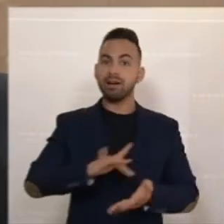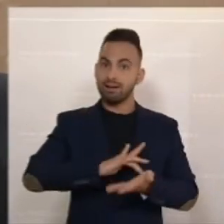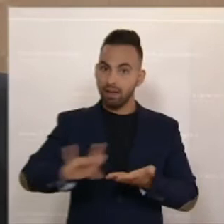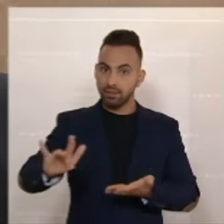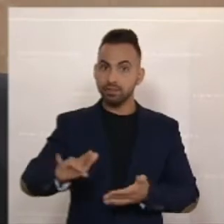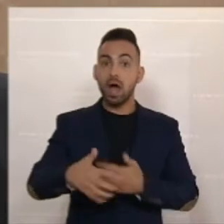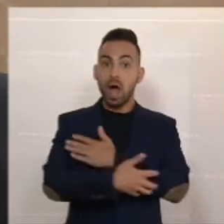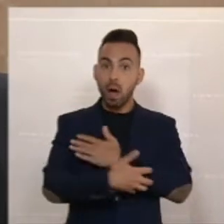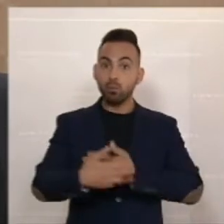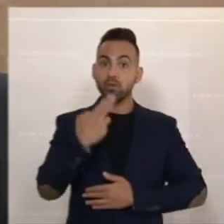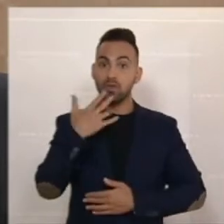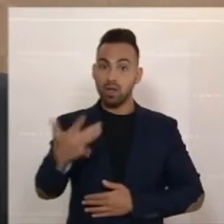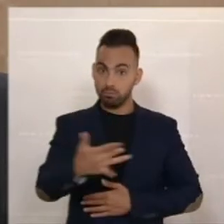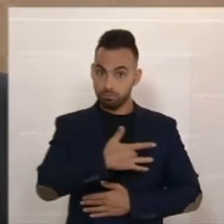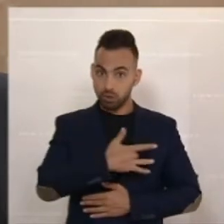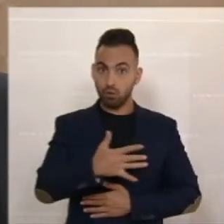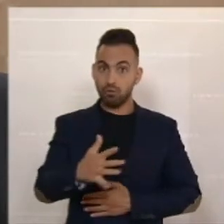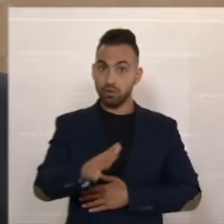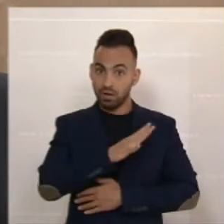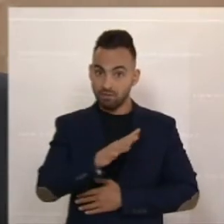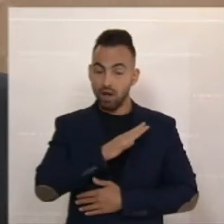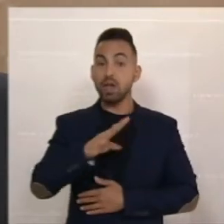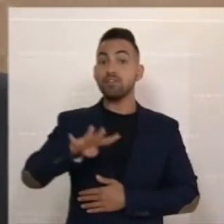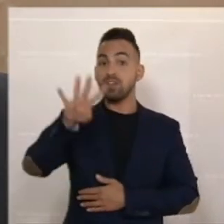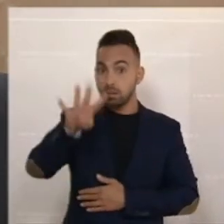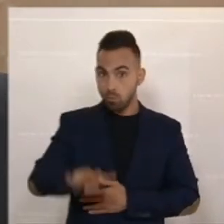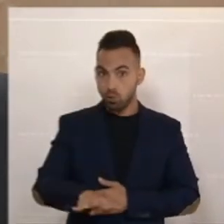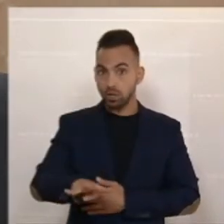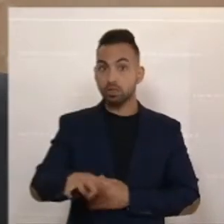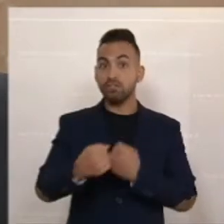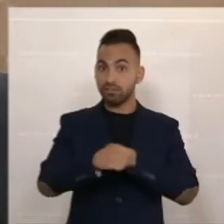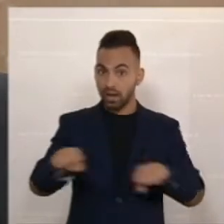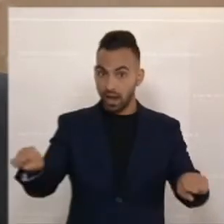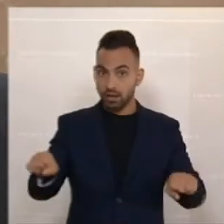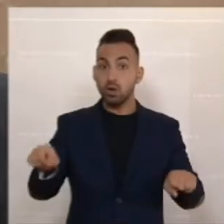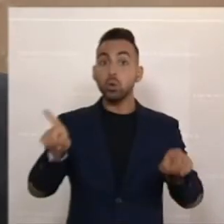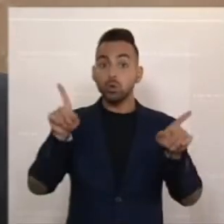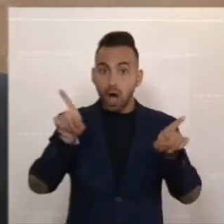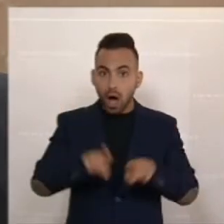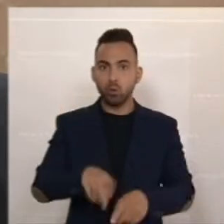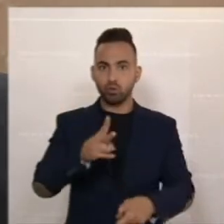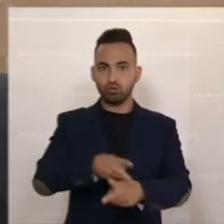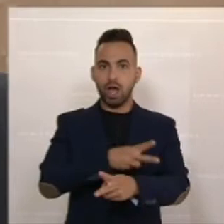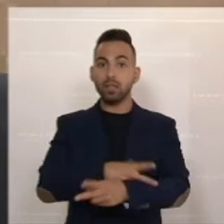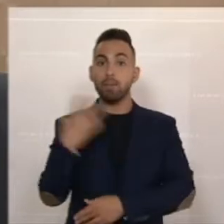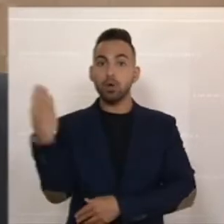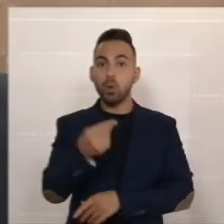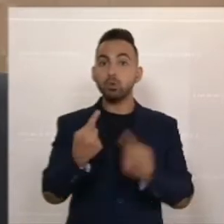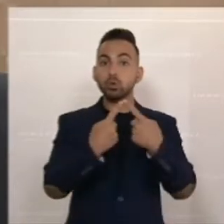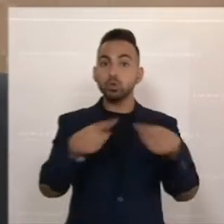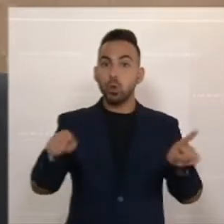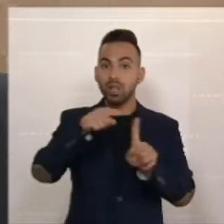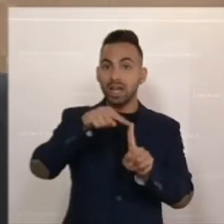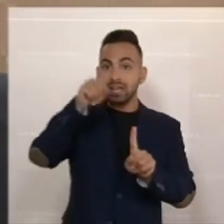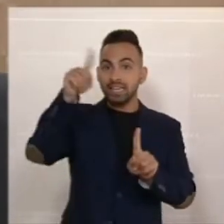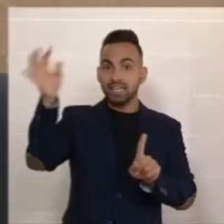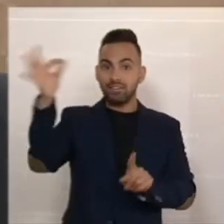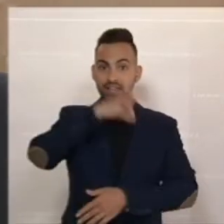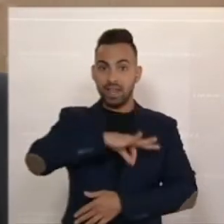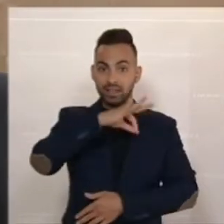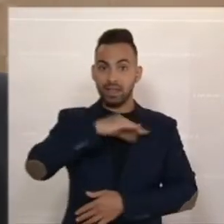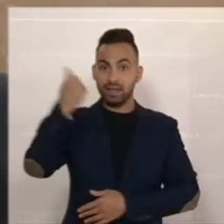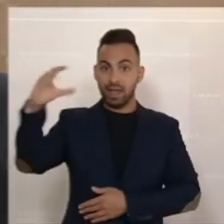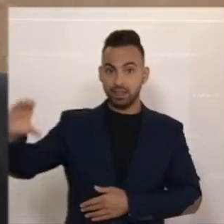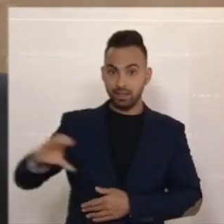erlassen. Und er gibt dem Staat eine Sonderdividende, damit dieses Geld wieder genau zurückfließt, dort, wo es hin muss. Nämlich in die 26